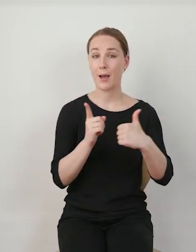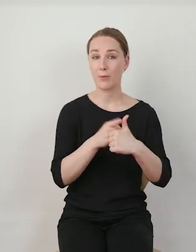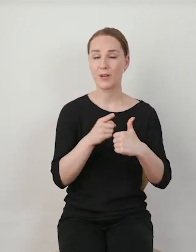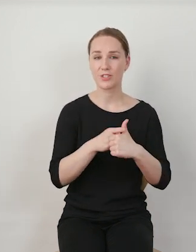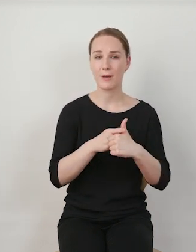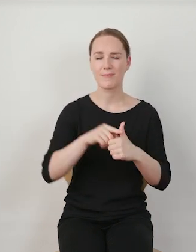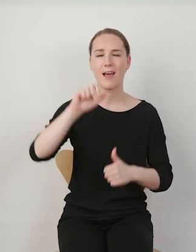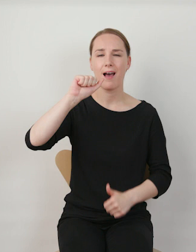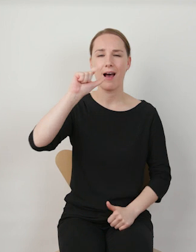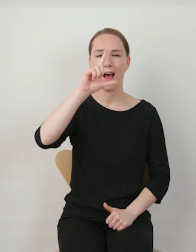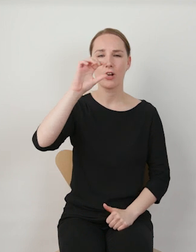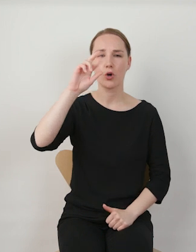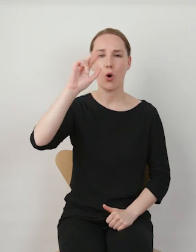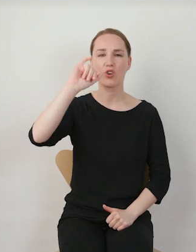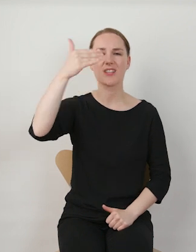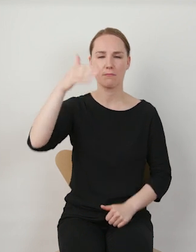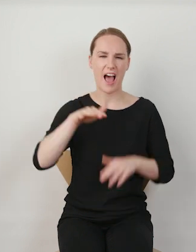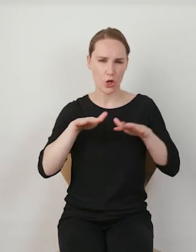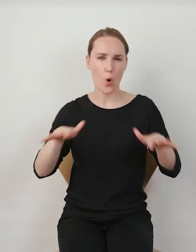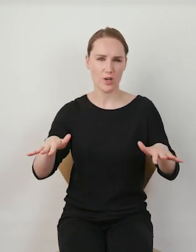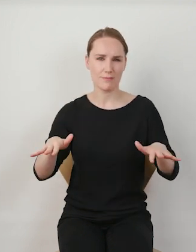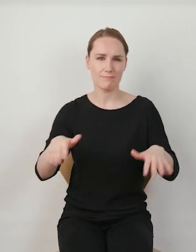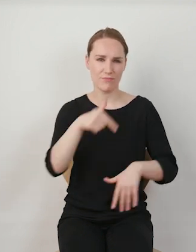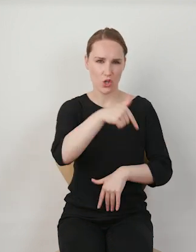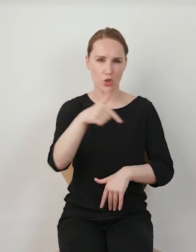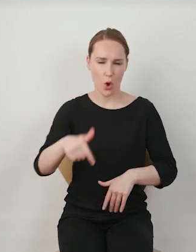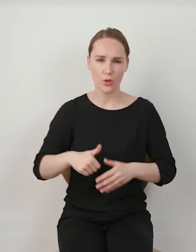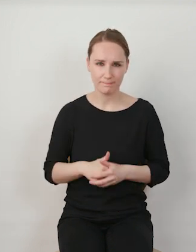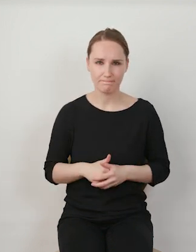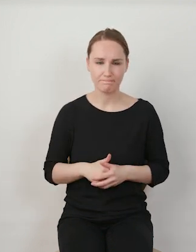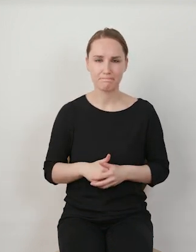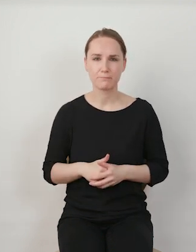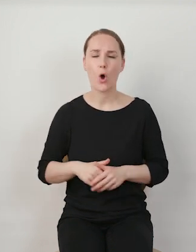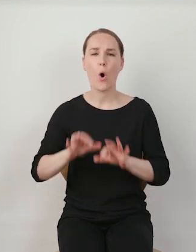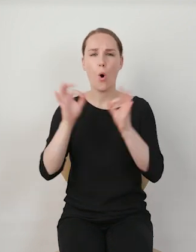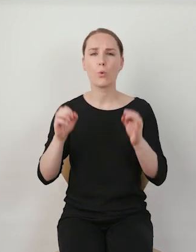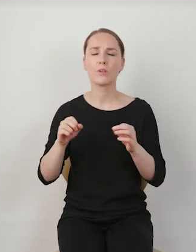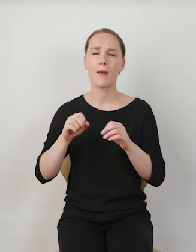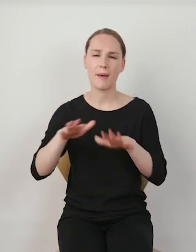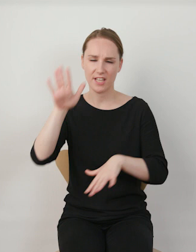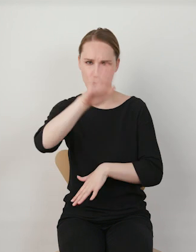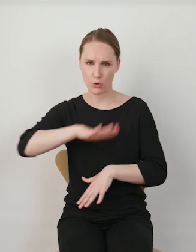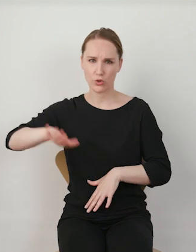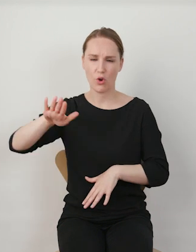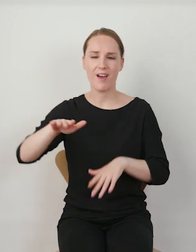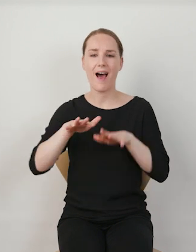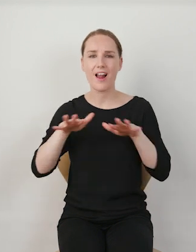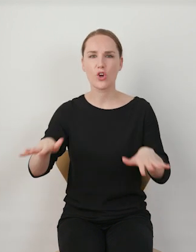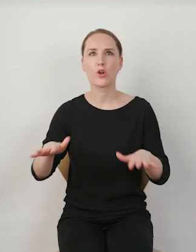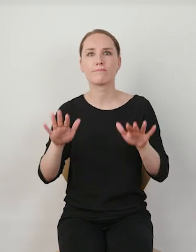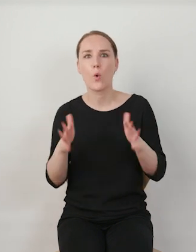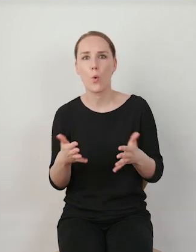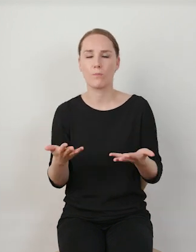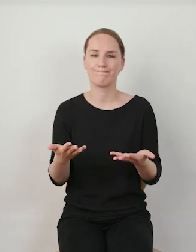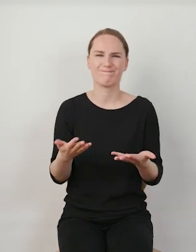algorytm TikToka. Kiedy mówimy o algorytmach w serwisach społecznościowych, to najczęściej jawi nam się coś, co